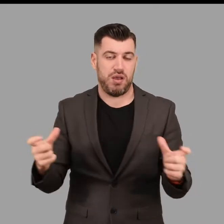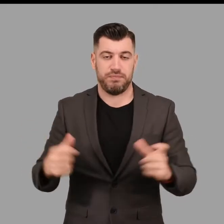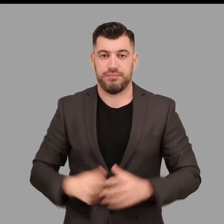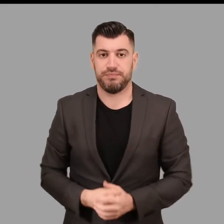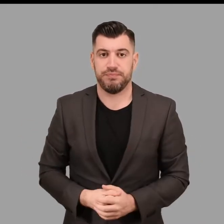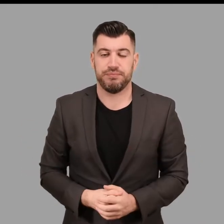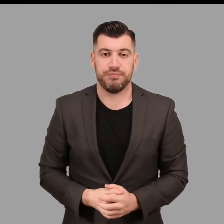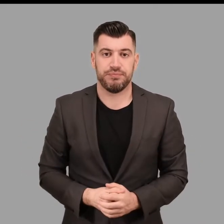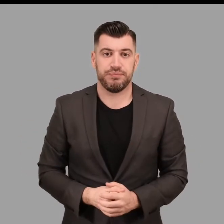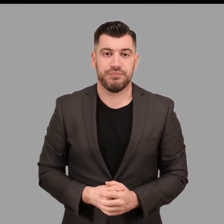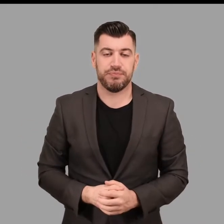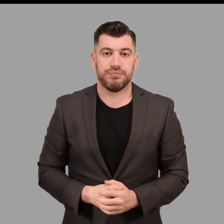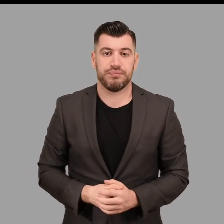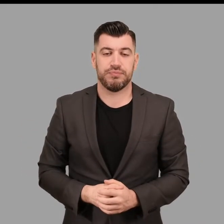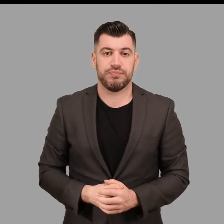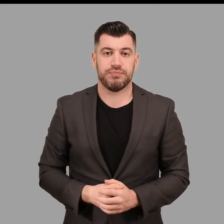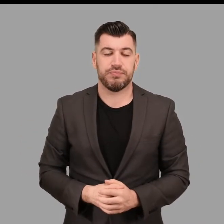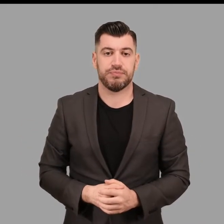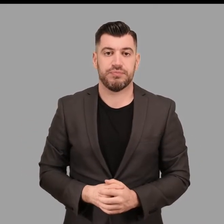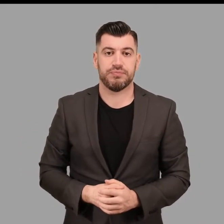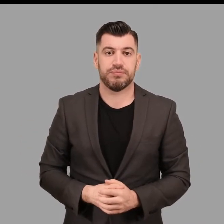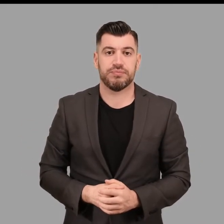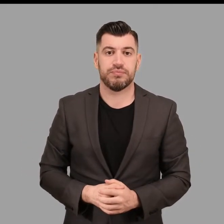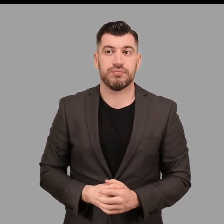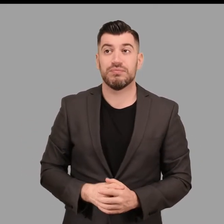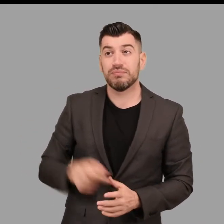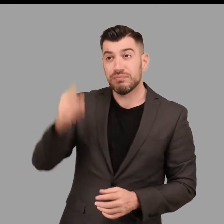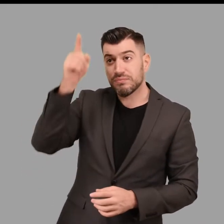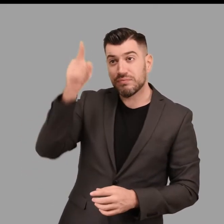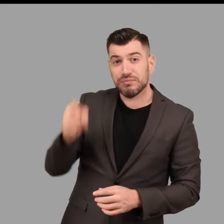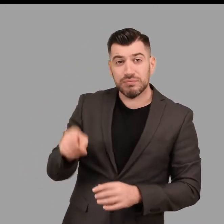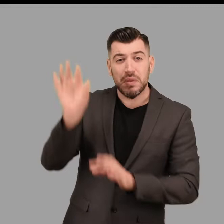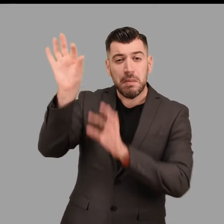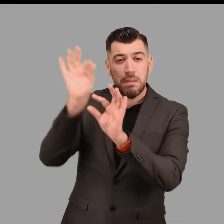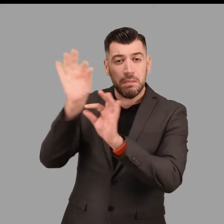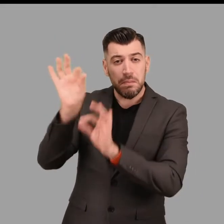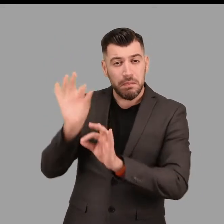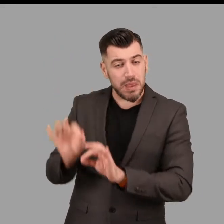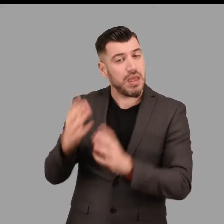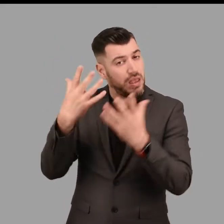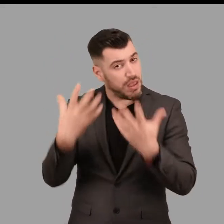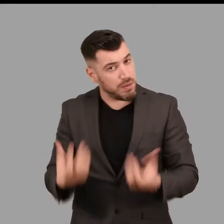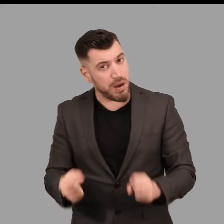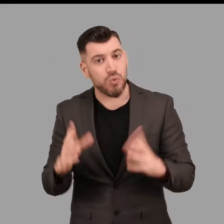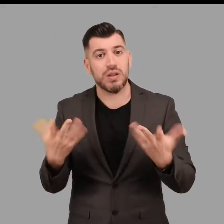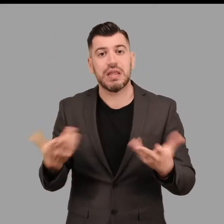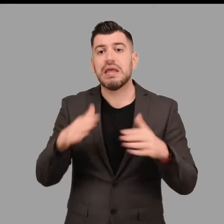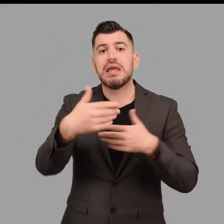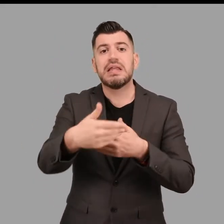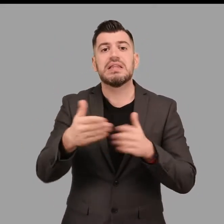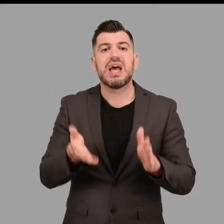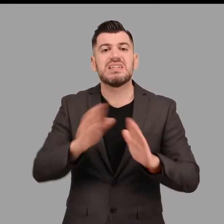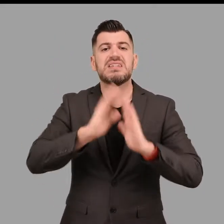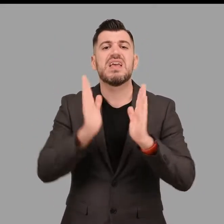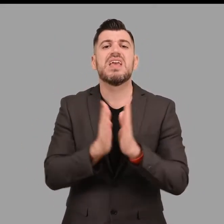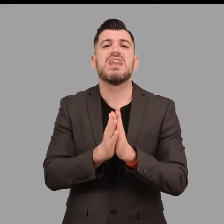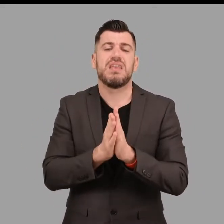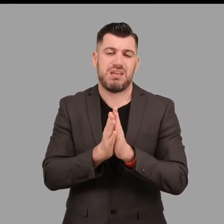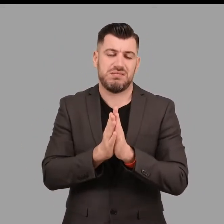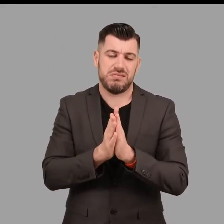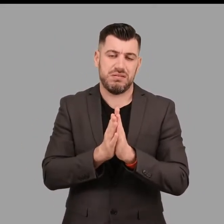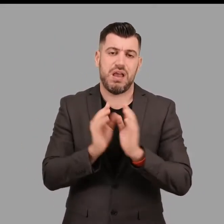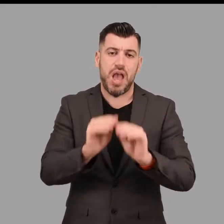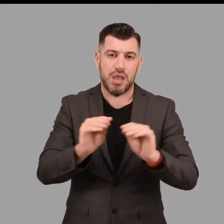Αντίστοιχα». Τις παραπάνω περιπτώσεις θα πρέπει να προσμητρηθούν και αρκετές σχολικές τάξεις γενικής εκπαίδευσης όλων των